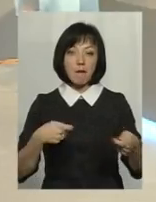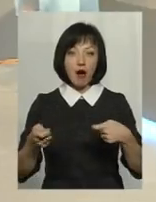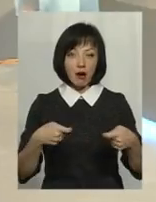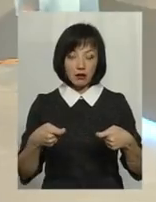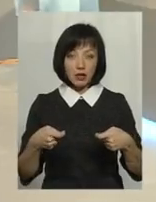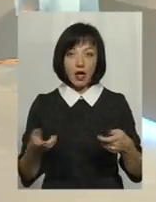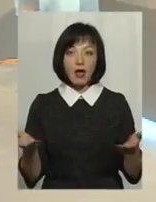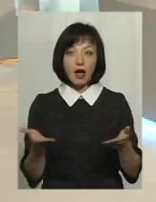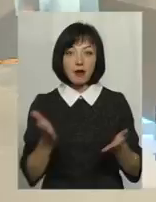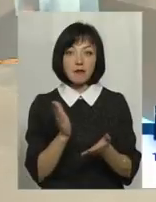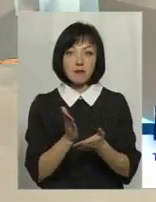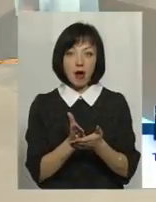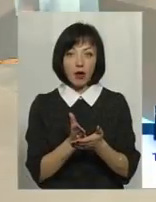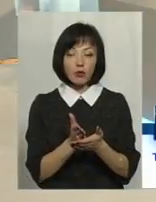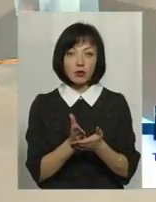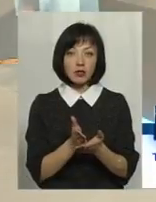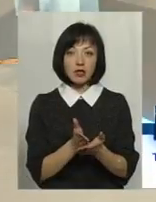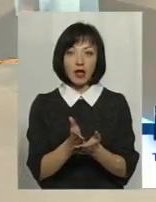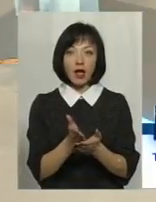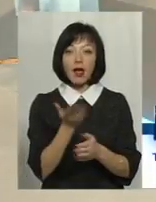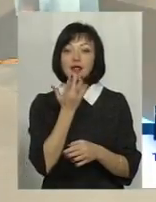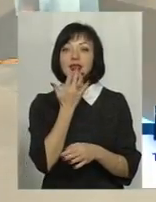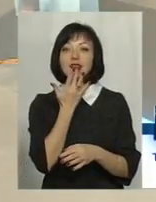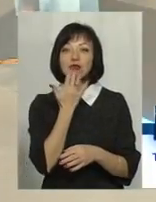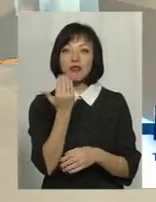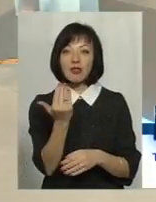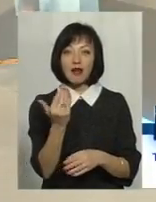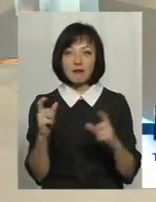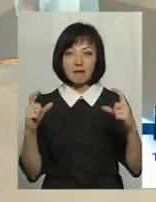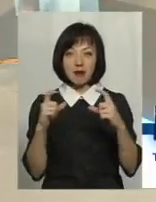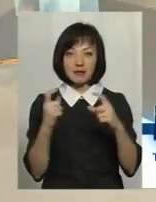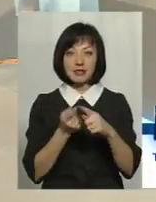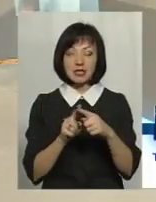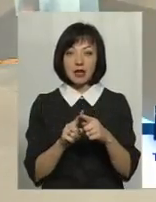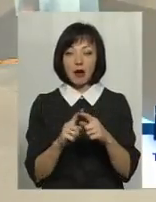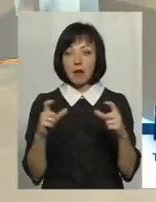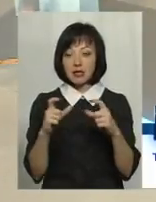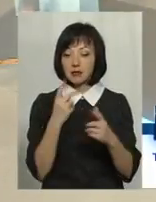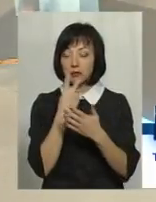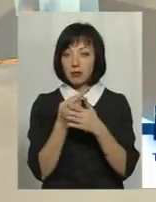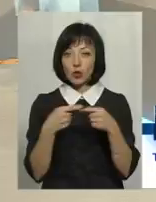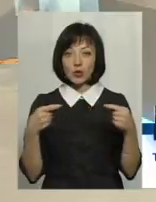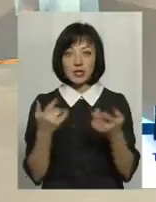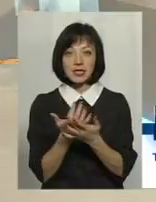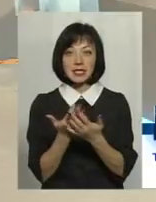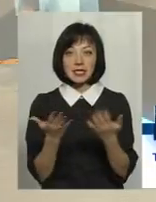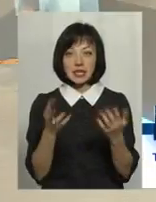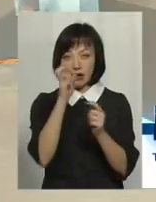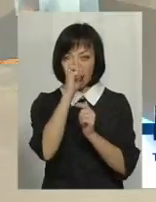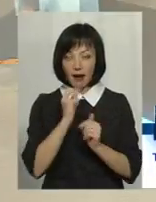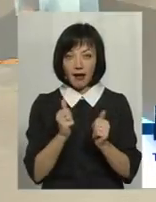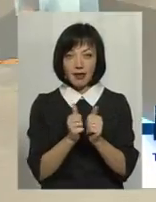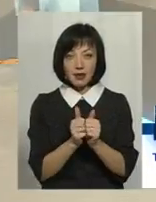фактично, які мають цей напрямок як етнічні магазини. Тобто в цих магазинах представлені продукти з різних країн,